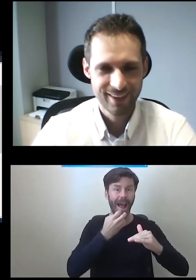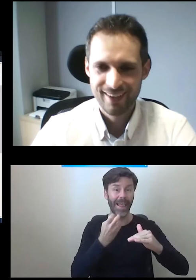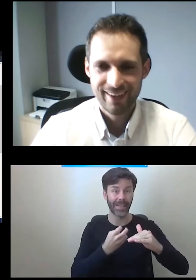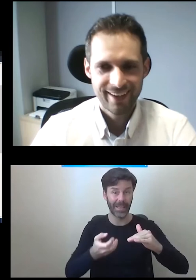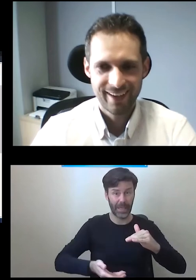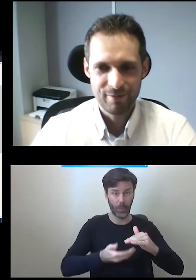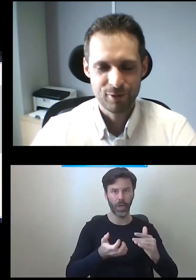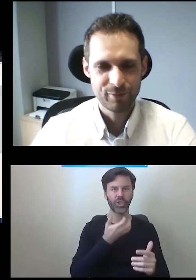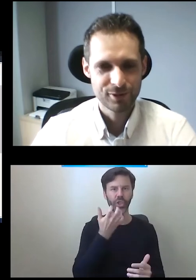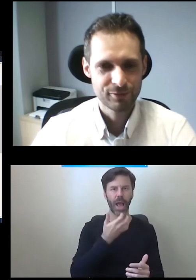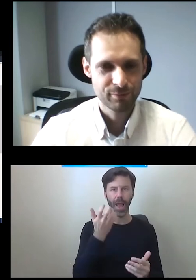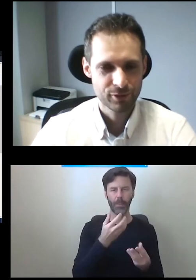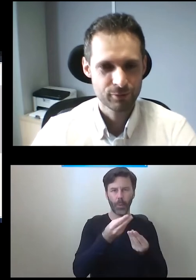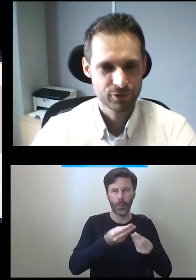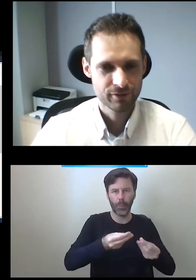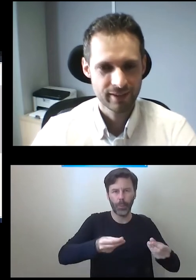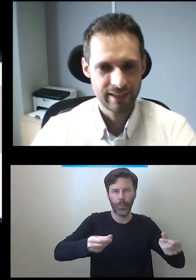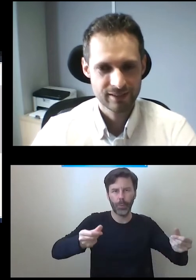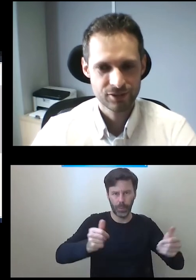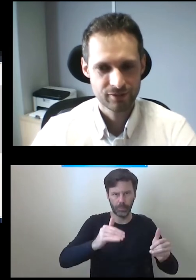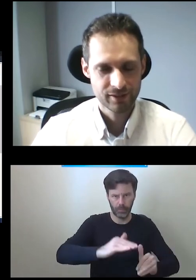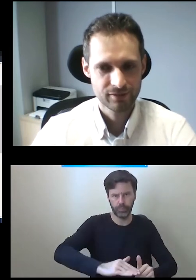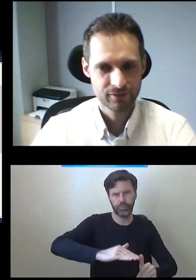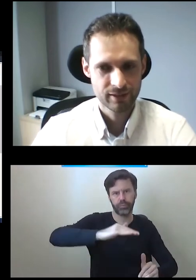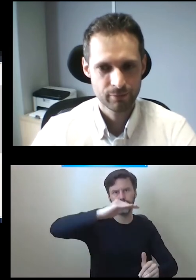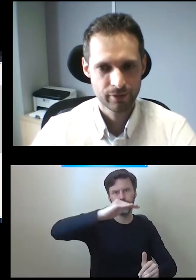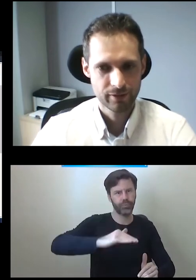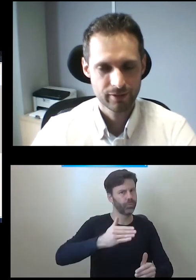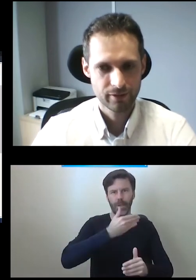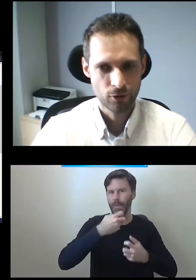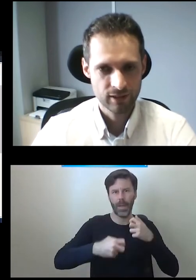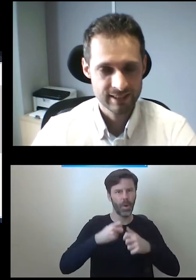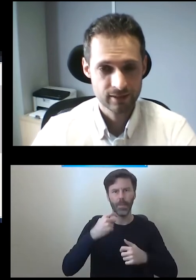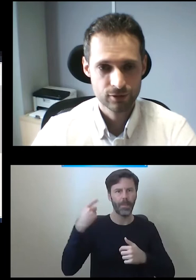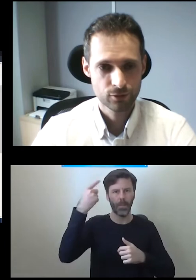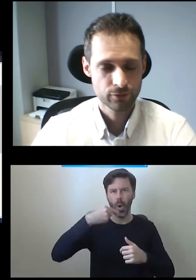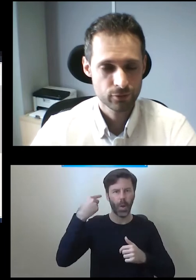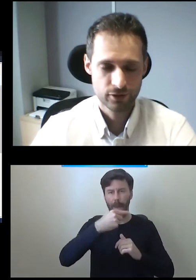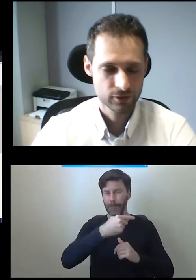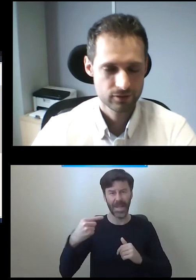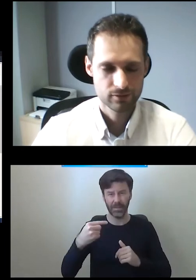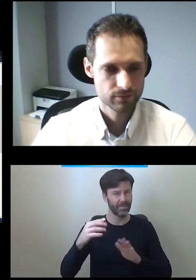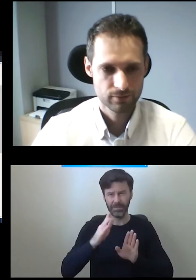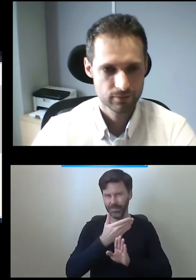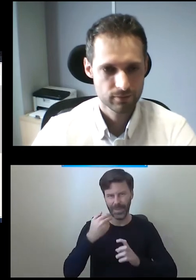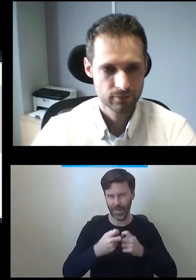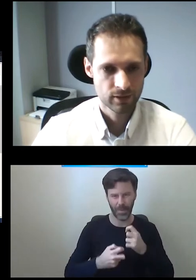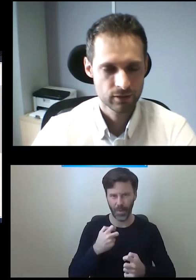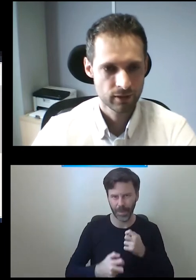dywanu, mogą być również podgrzewane elektrycznie, więc odladzanie tych schodów również jest